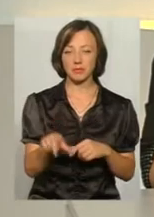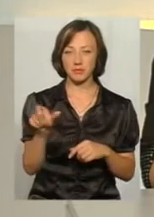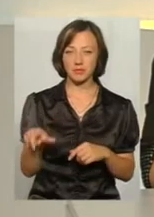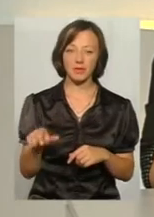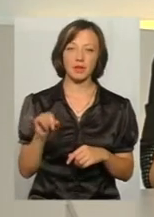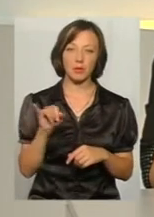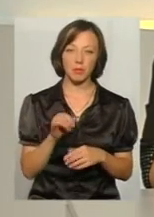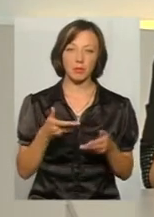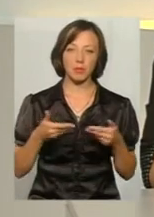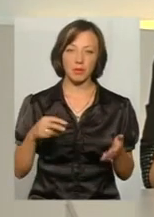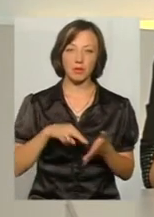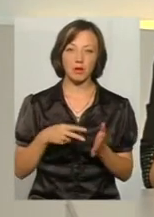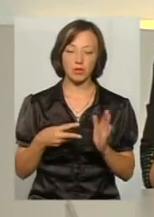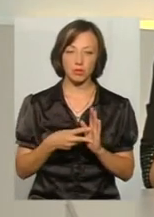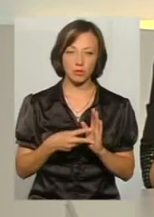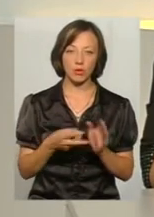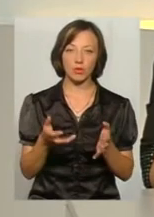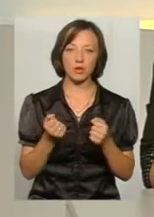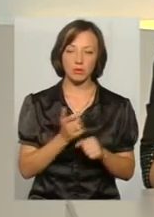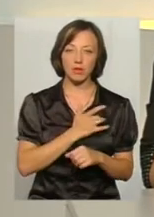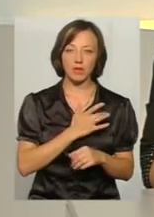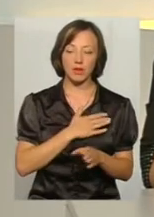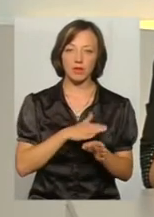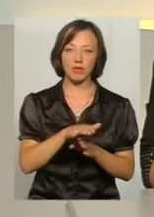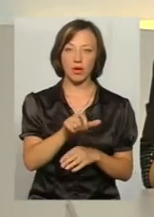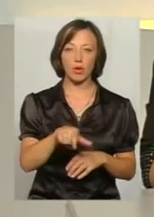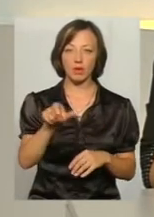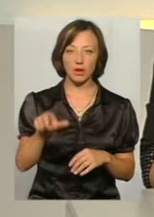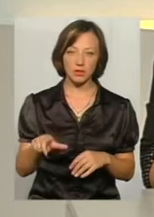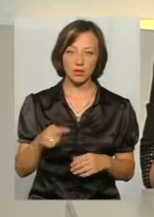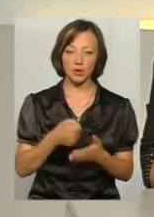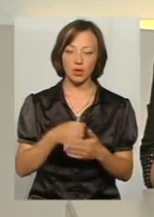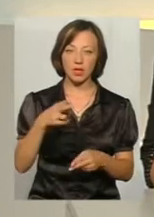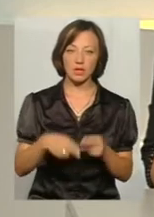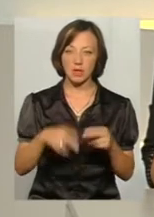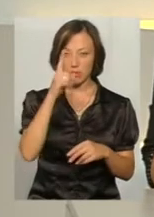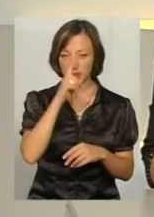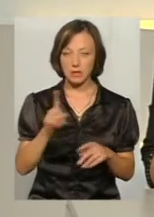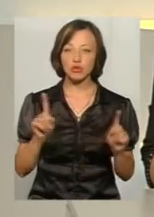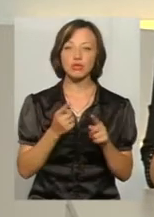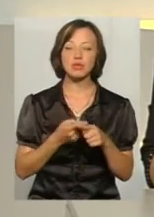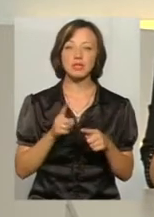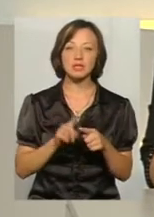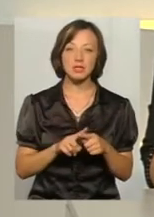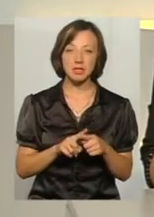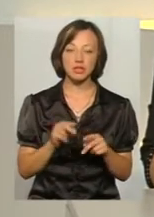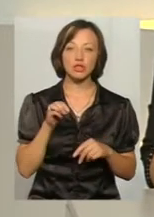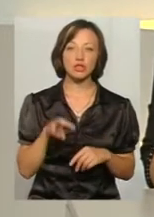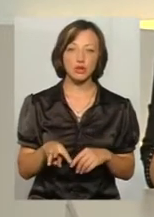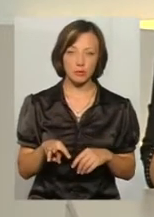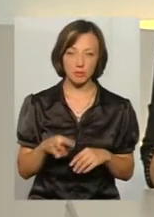і ми плануємо отримати приватних виконавців до кінця місяця. Що саме таке приватне, чим